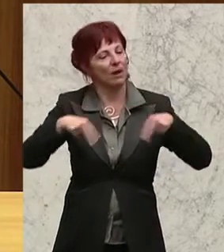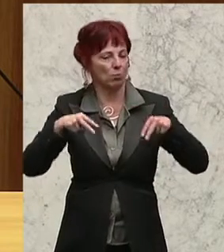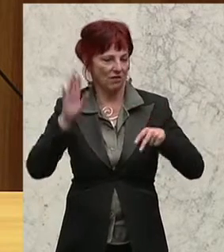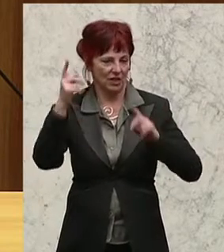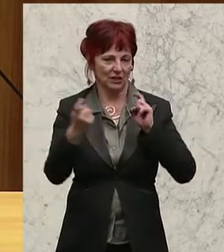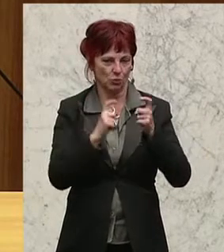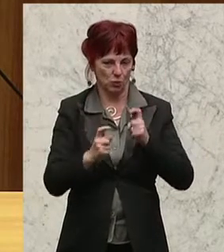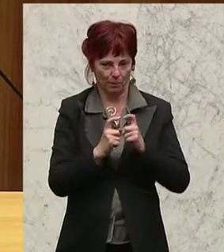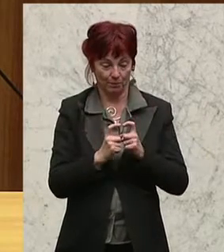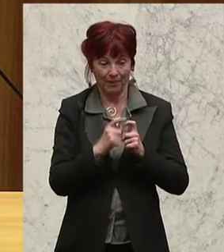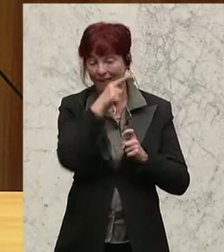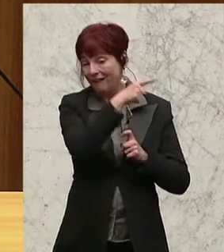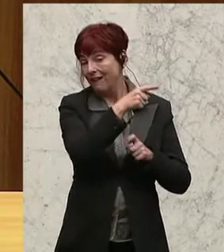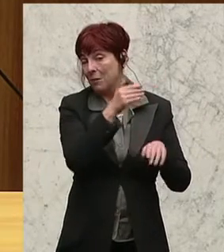deutlich.